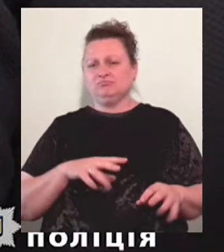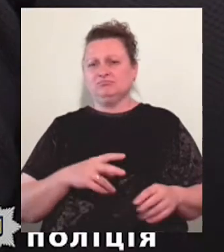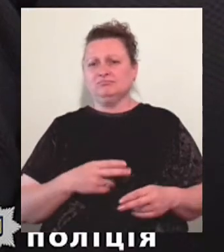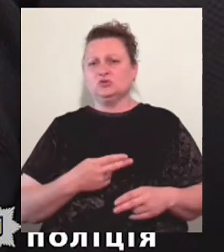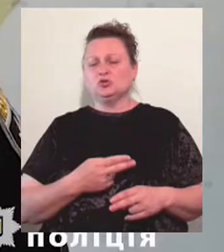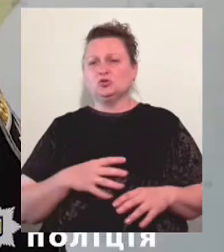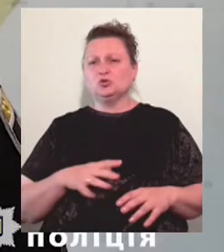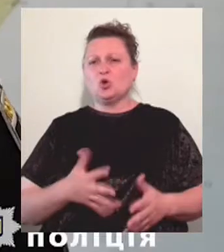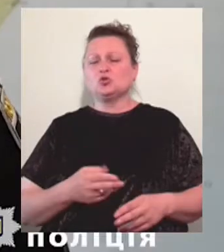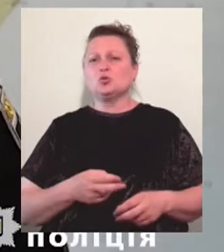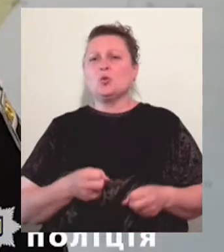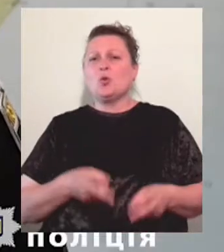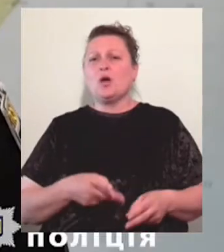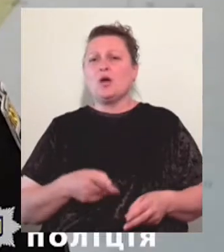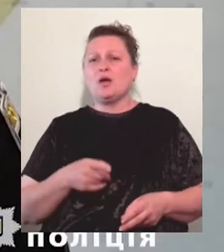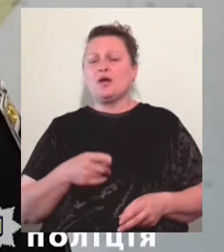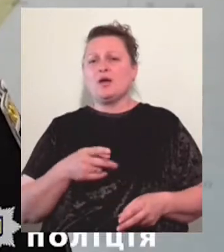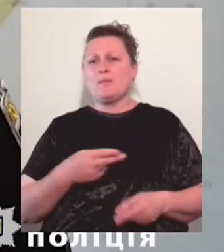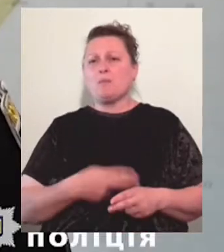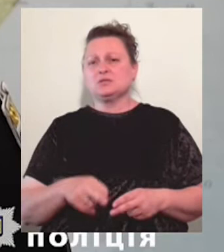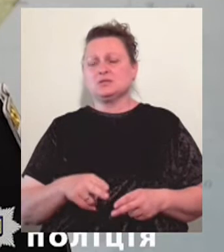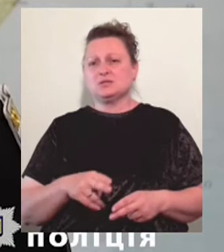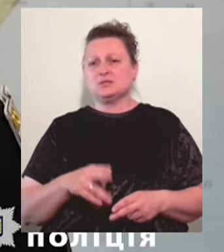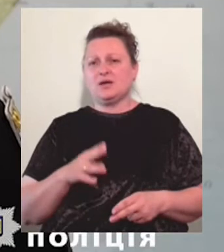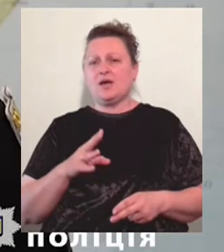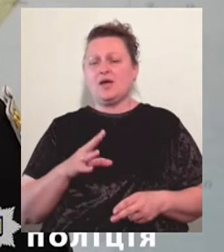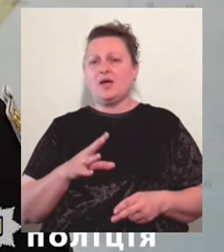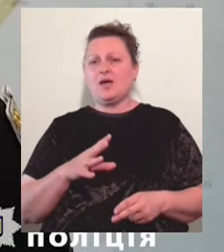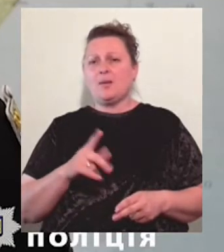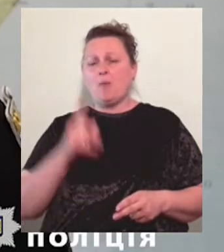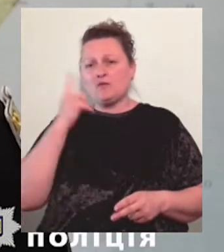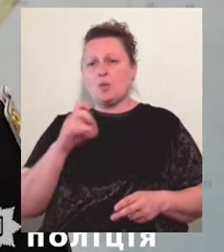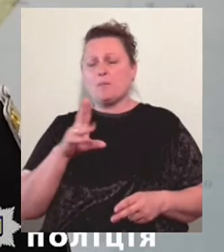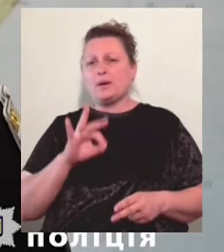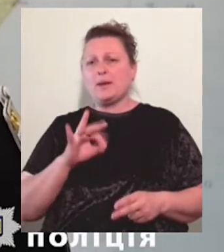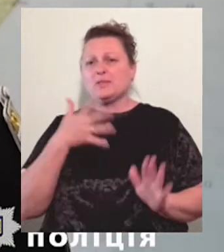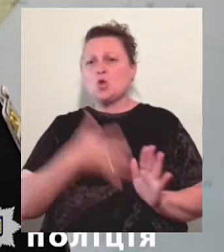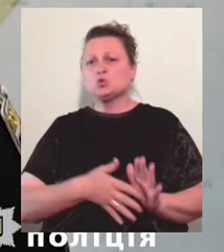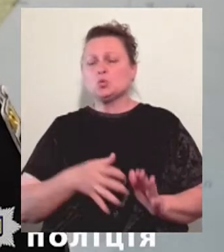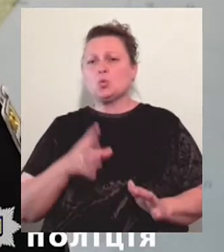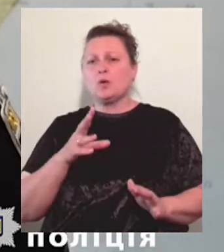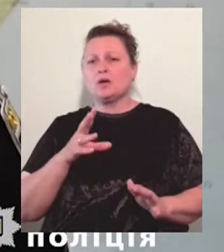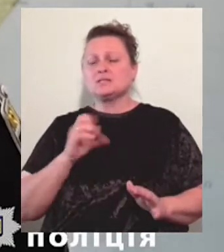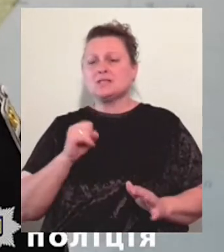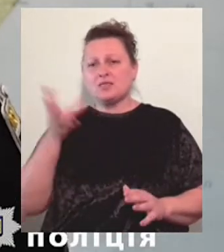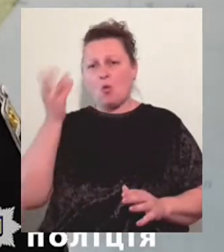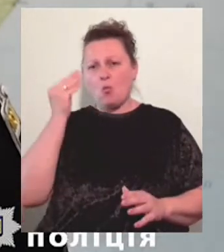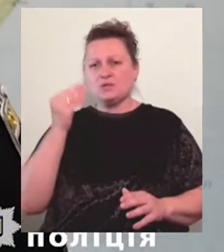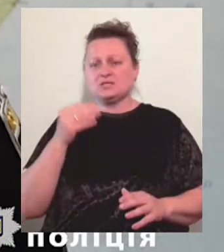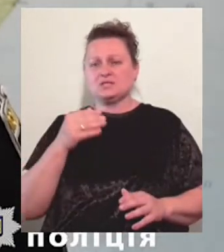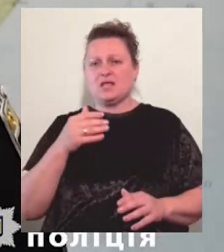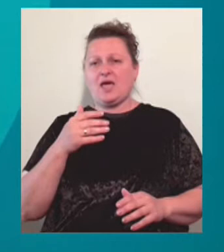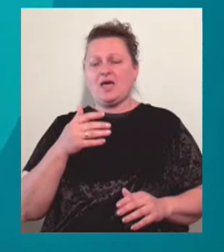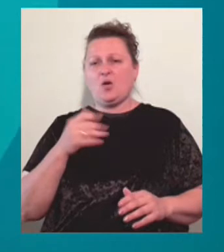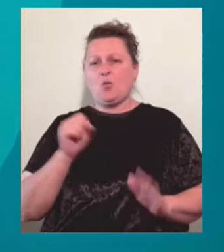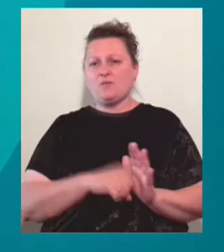дівчини з згід. Наразі вирішується питання про повідомлення їм про підозру за навмисне вбивство та обрання запобіжного